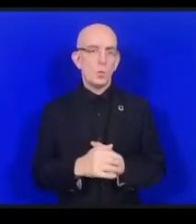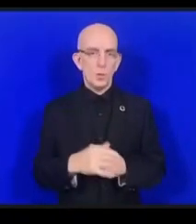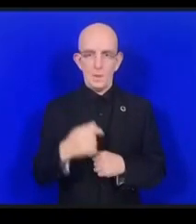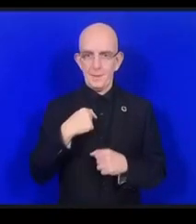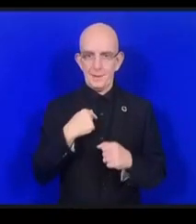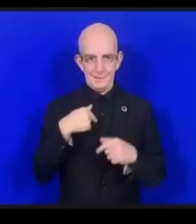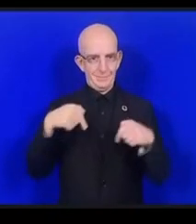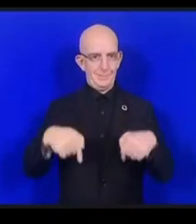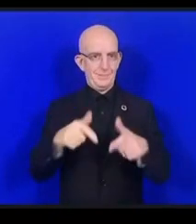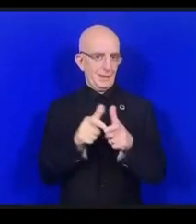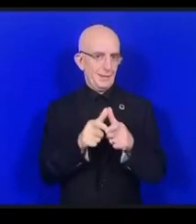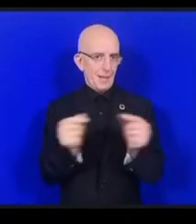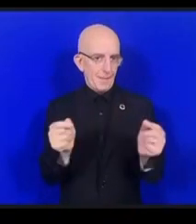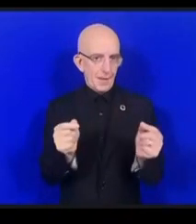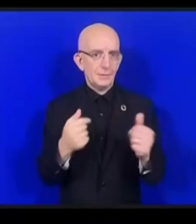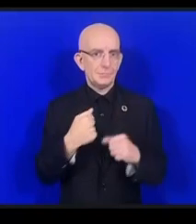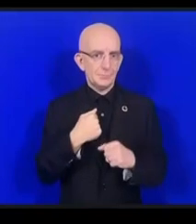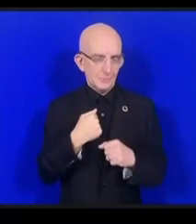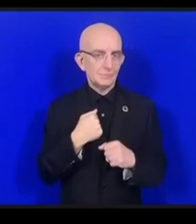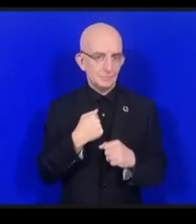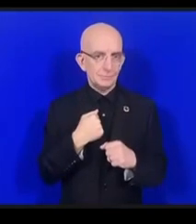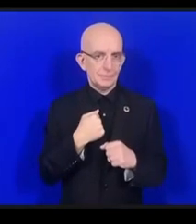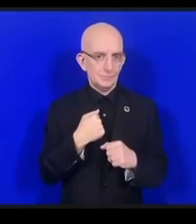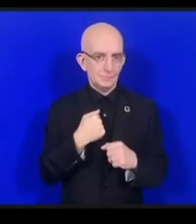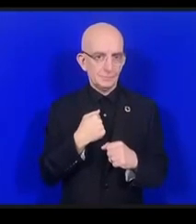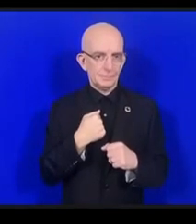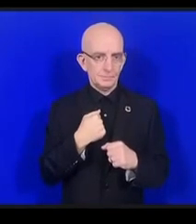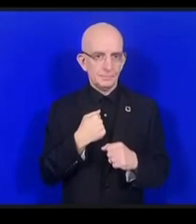bonjour je parle